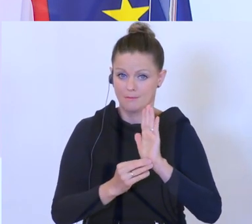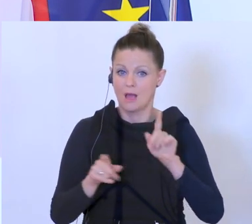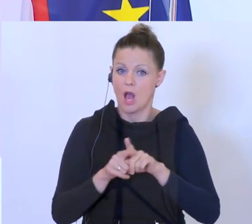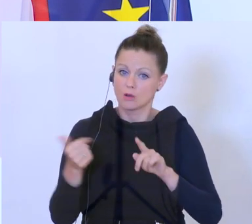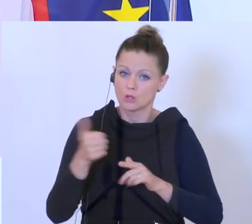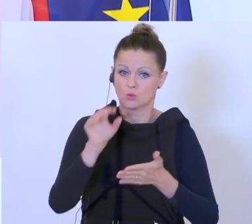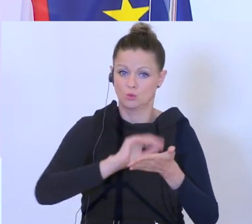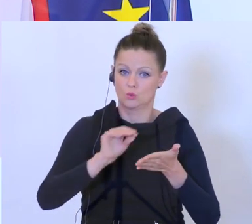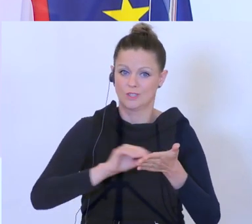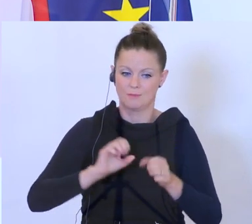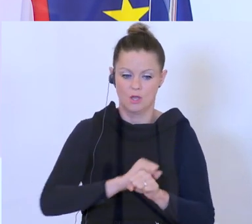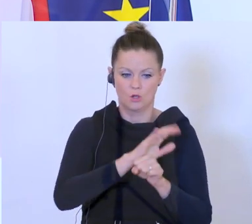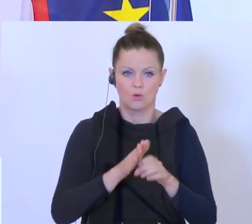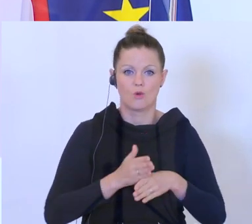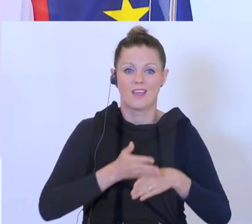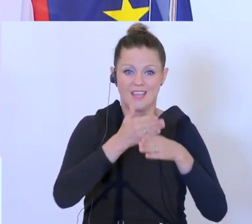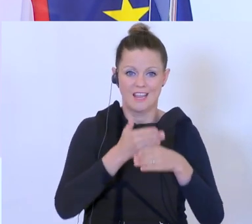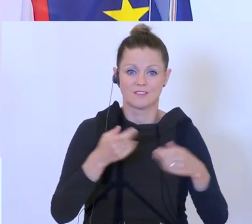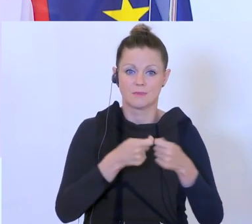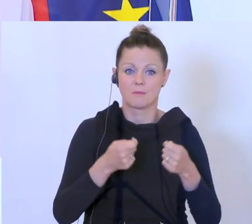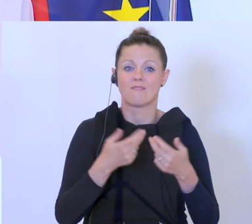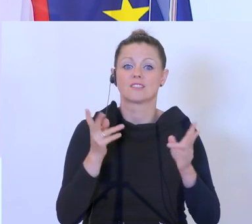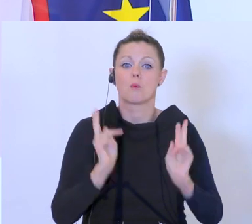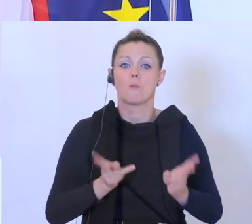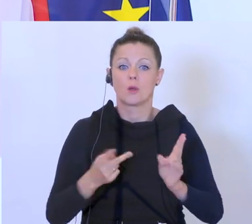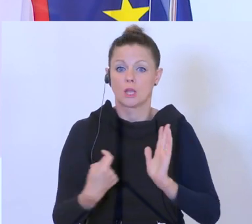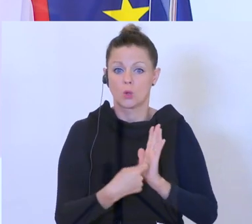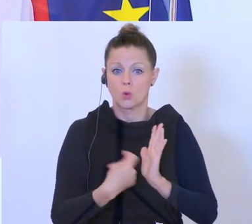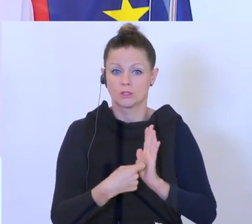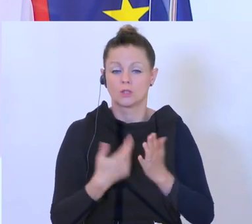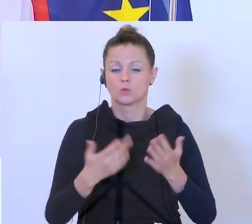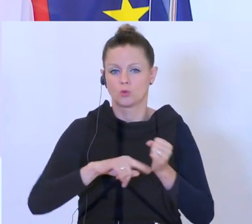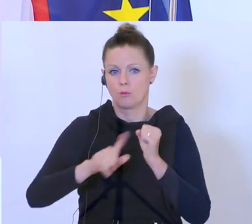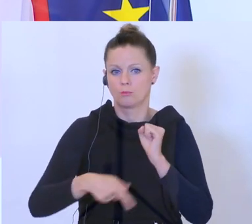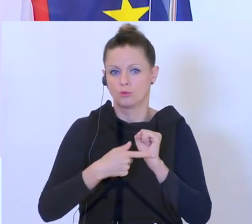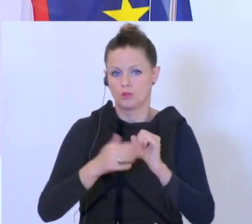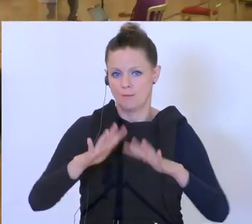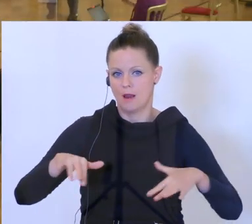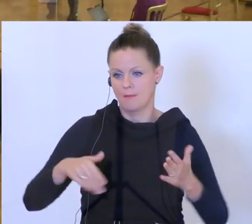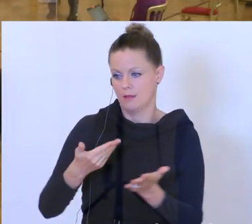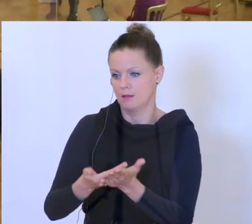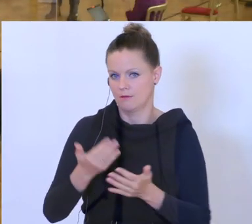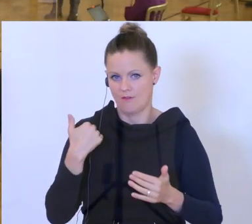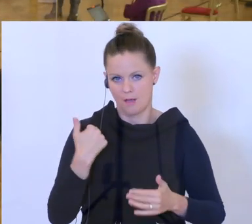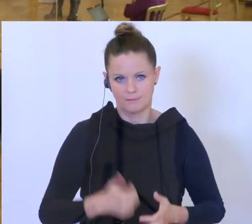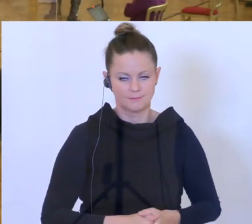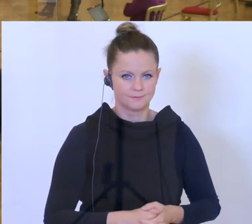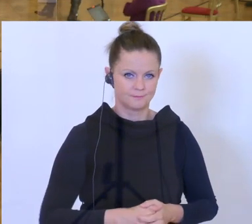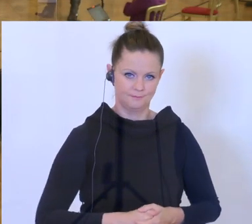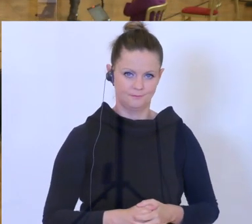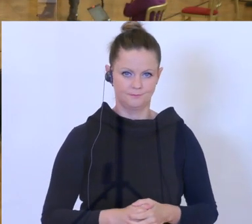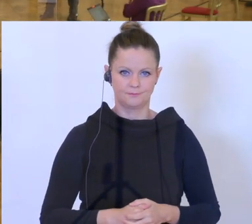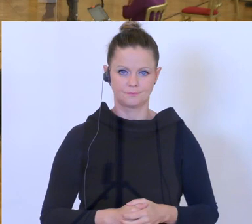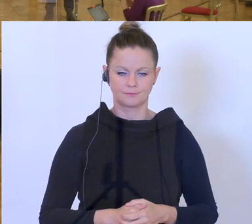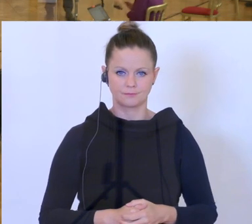was die Corona-Hilfsmaßnahmen kosten könnten und das Budget so dem Parlament vorgelegt. Vielen Dank. Frau Siebenhofer.